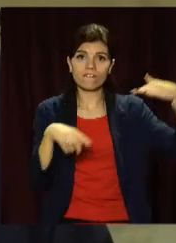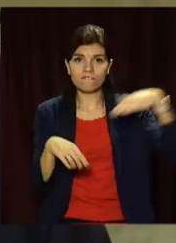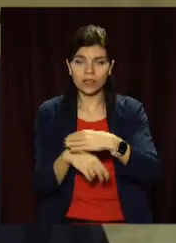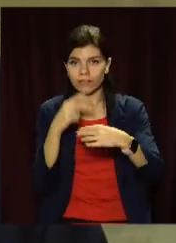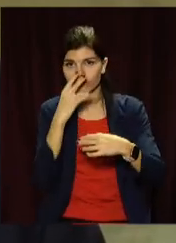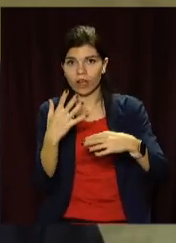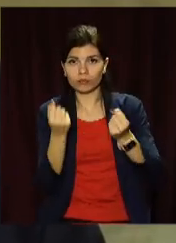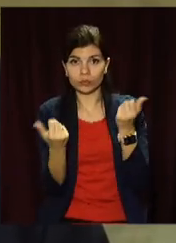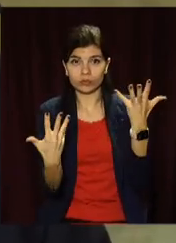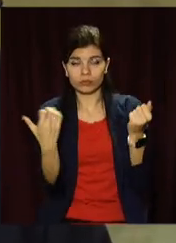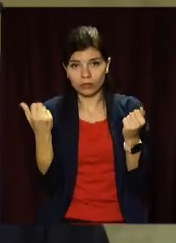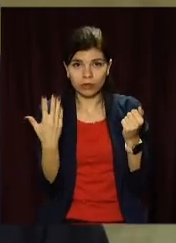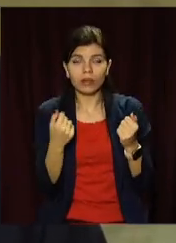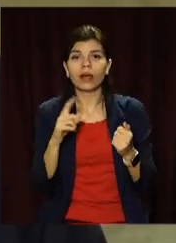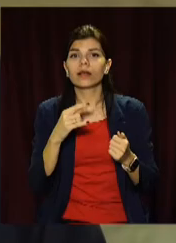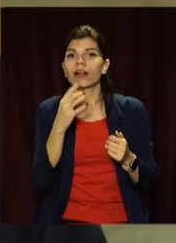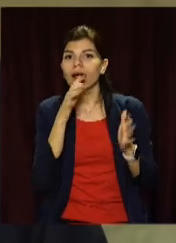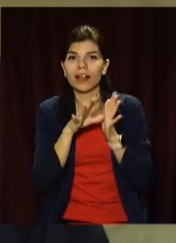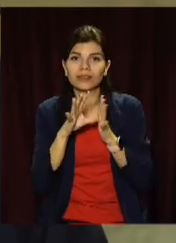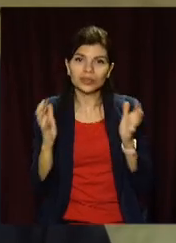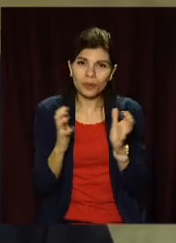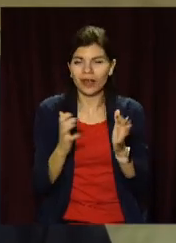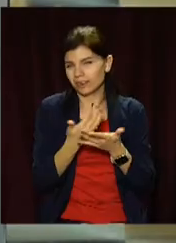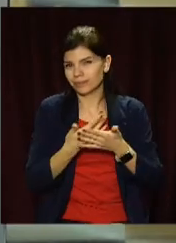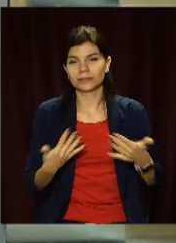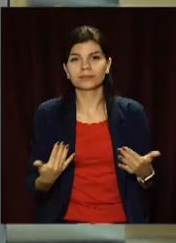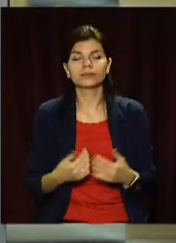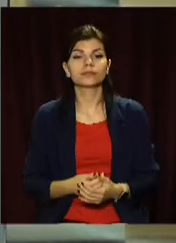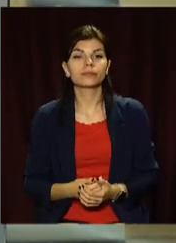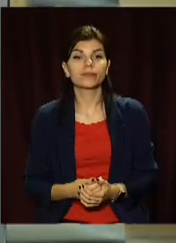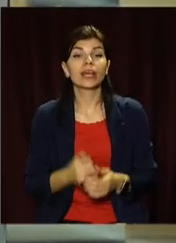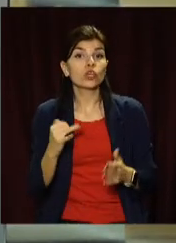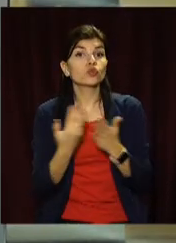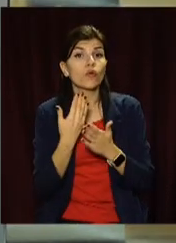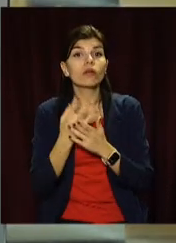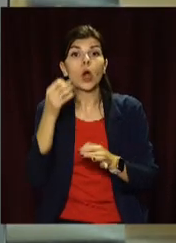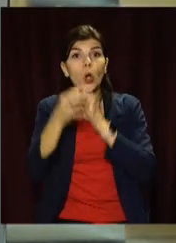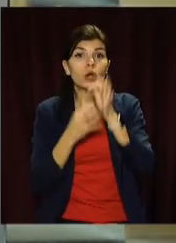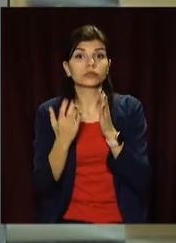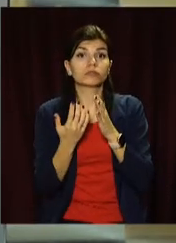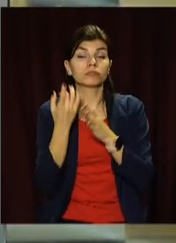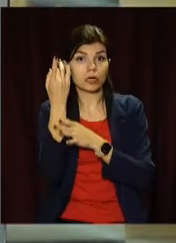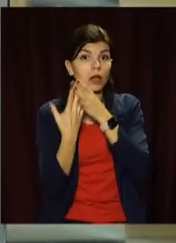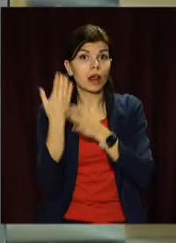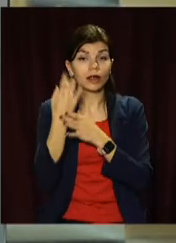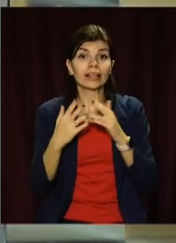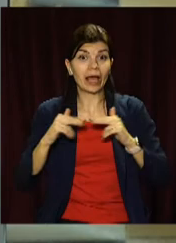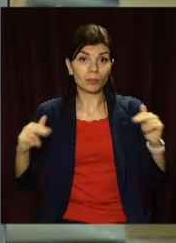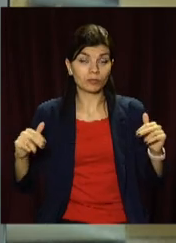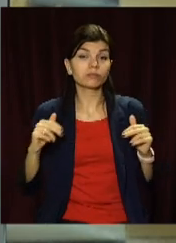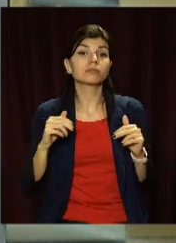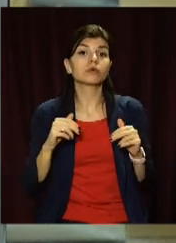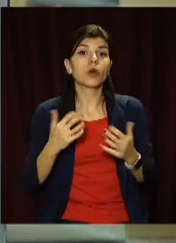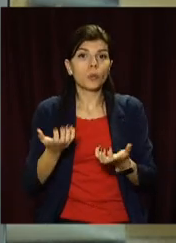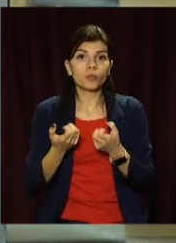енергозбереження – це модернізація в тому числі ескалаторів. І про новини на космічному небосхиллі. Дніпровські ракетобудівники